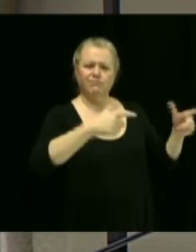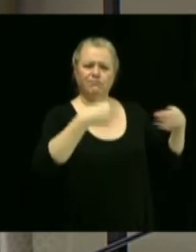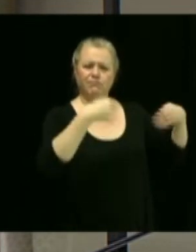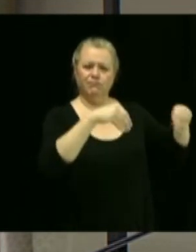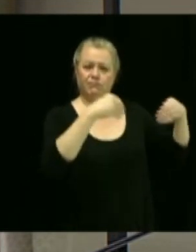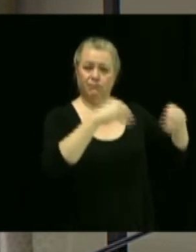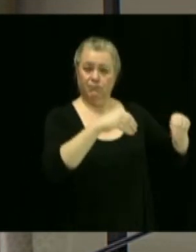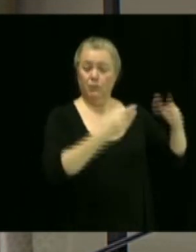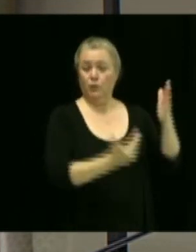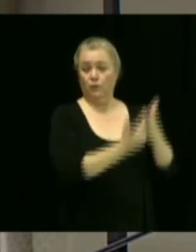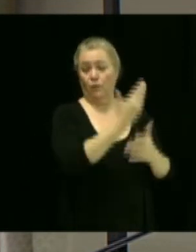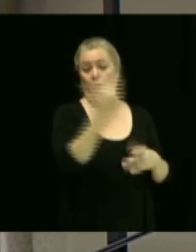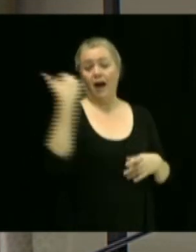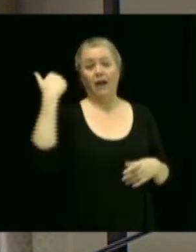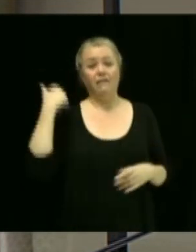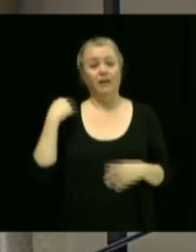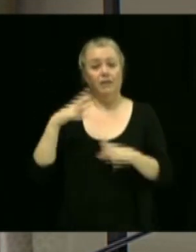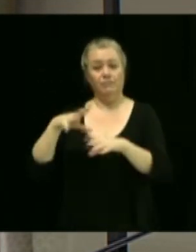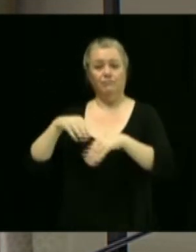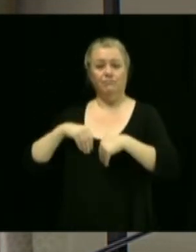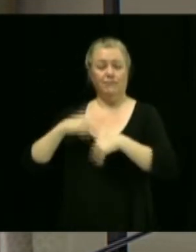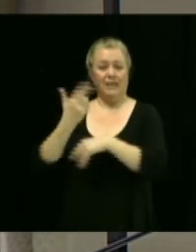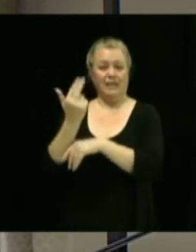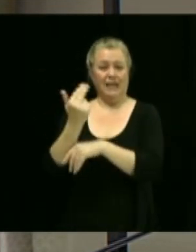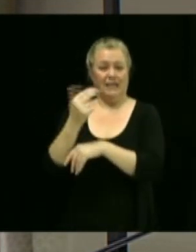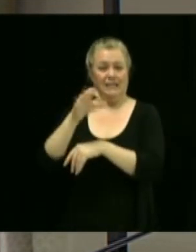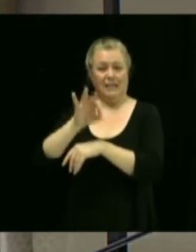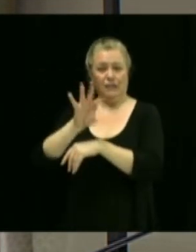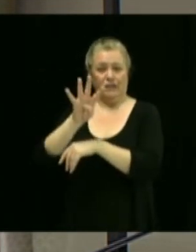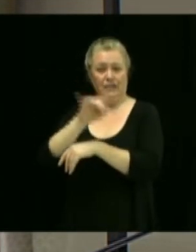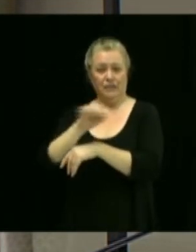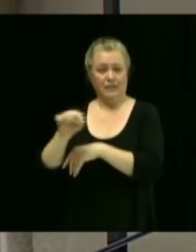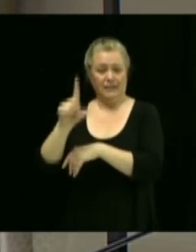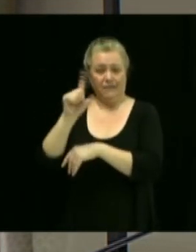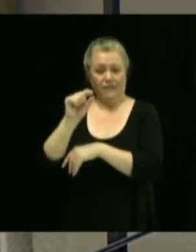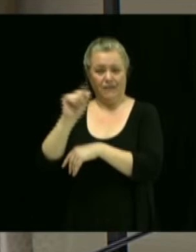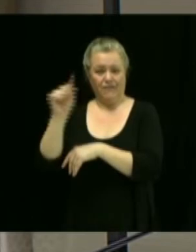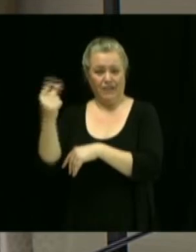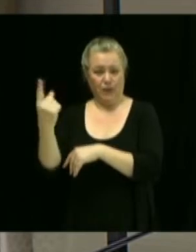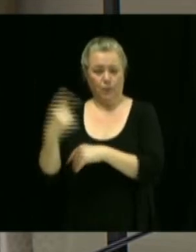celui qui avait été adopté par le règlement 1394-2021.